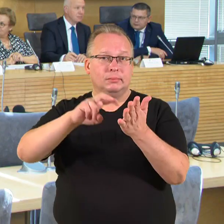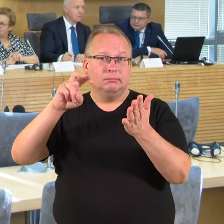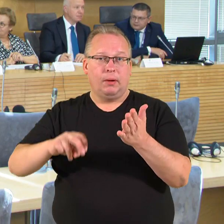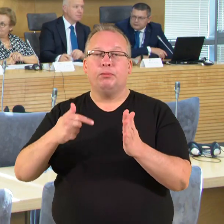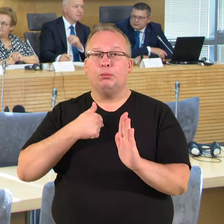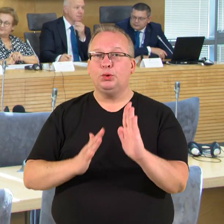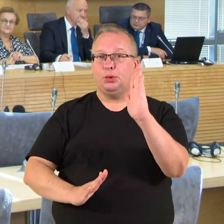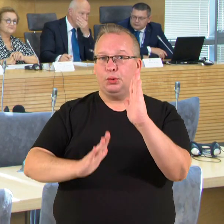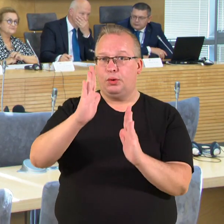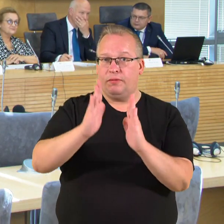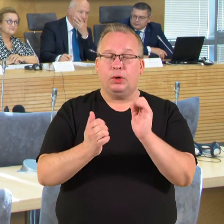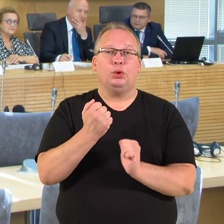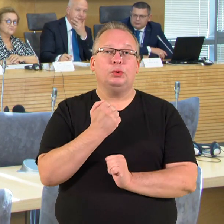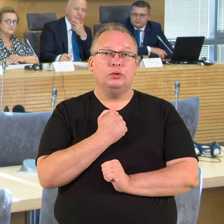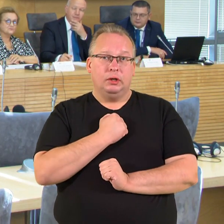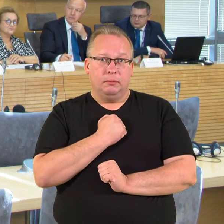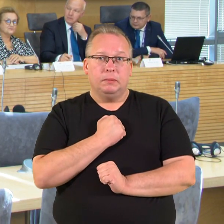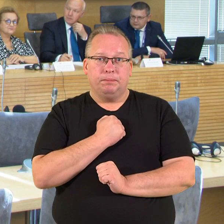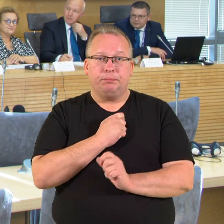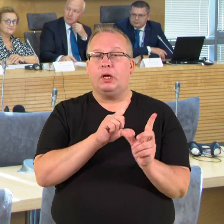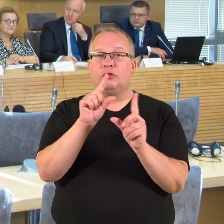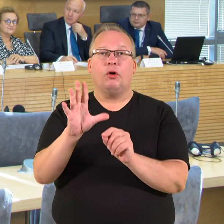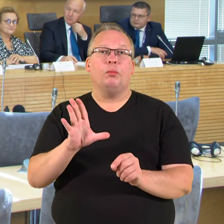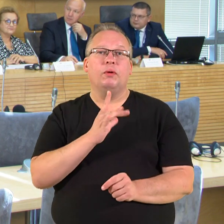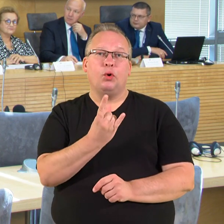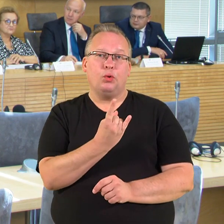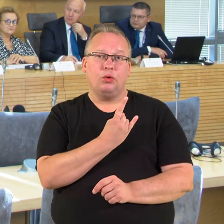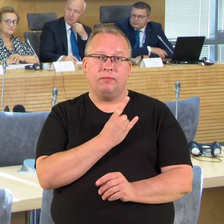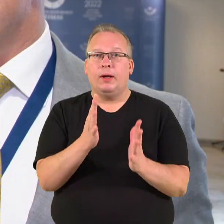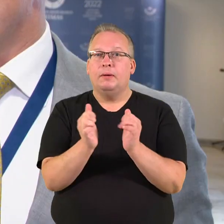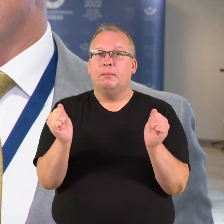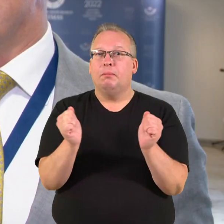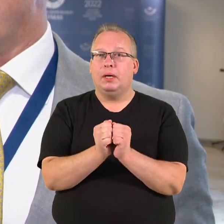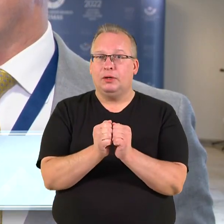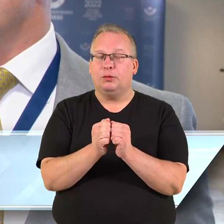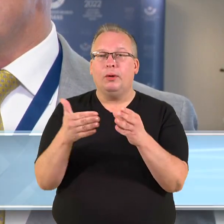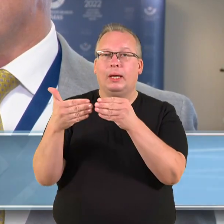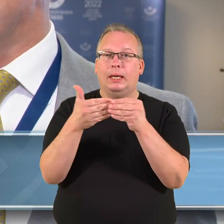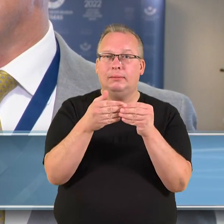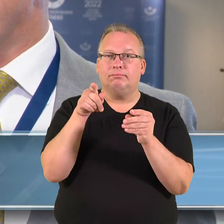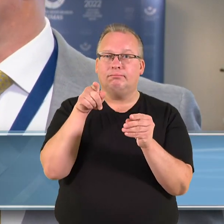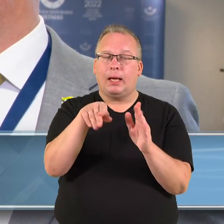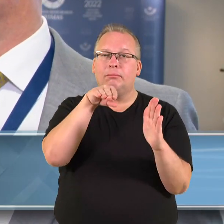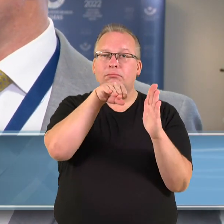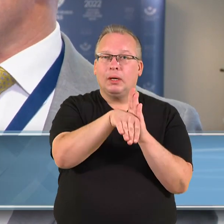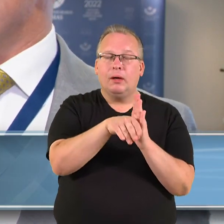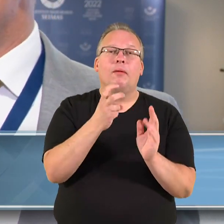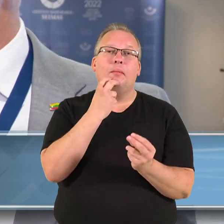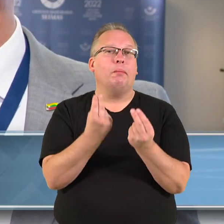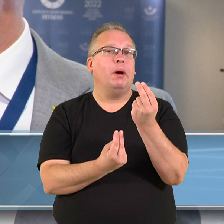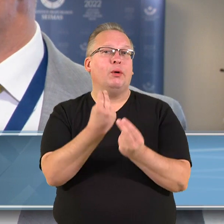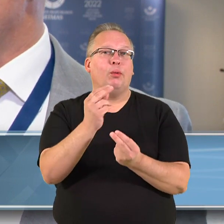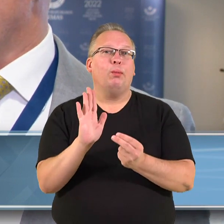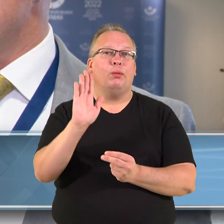konferencijos turėjo išvykti buvęs konservatorių Britų vadas, į tą krizę pajokavom galis